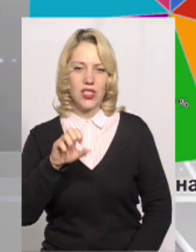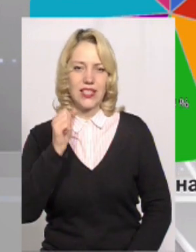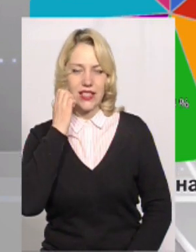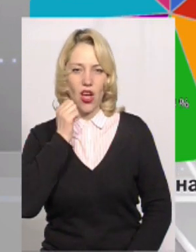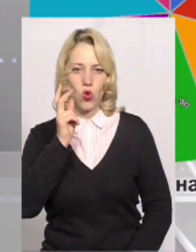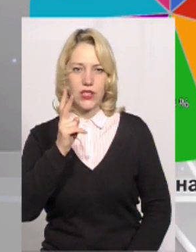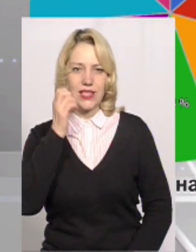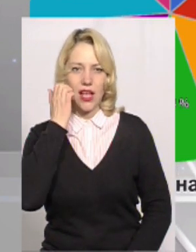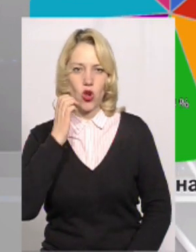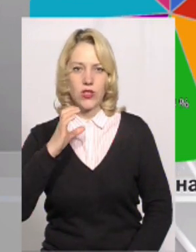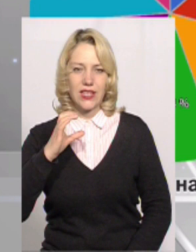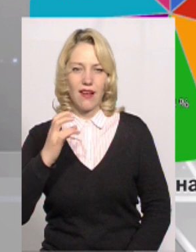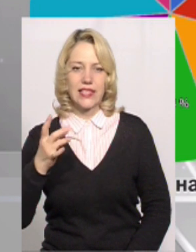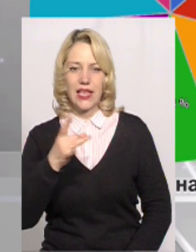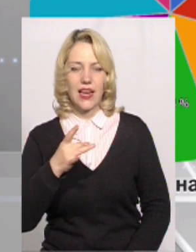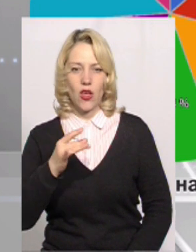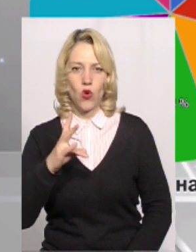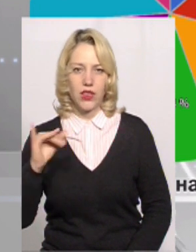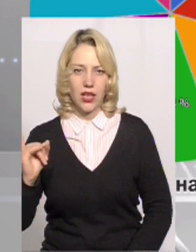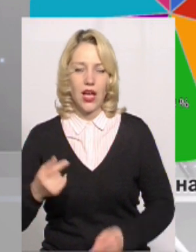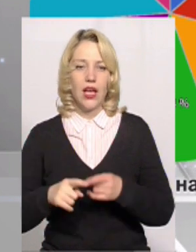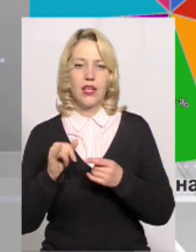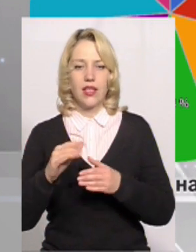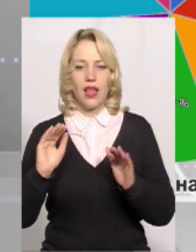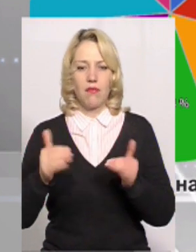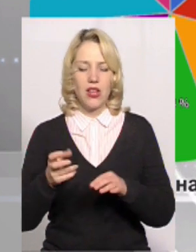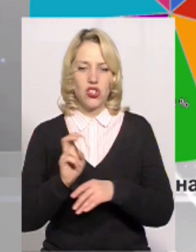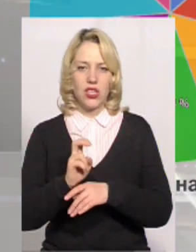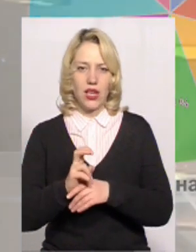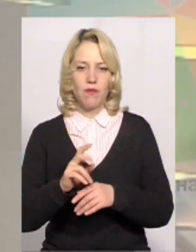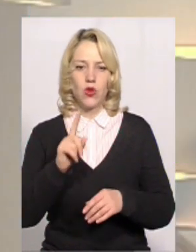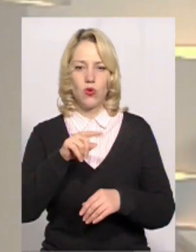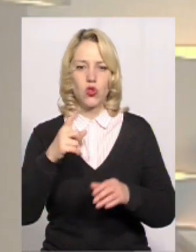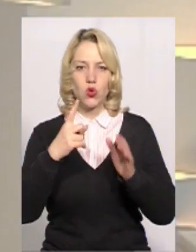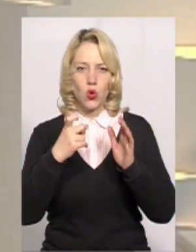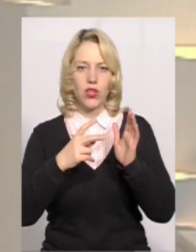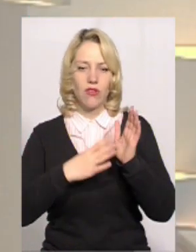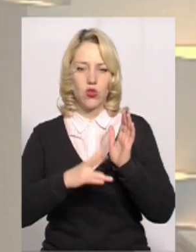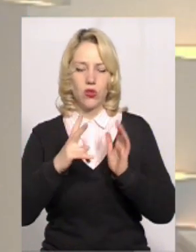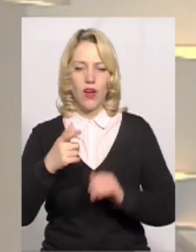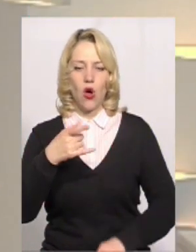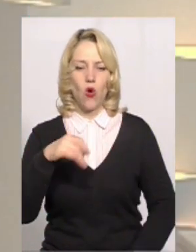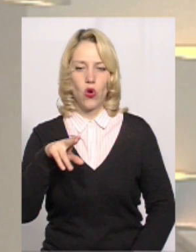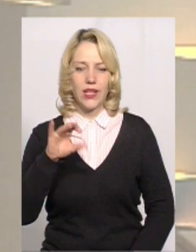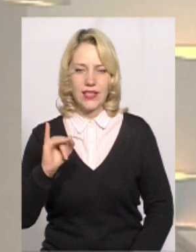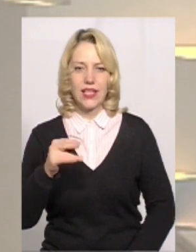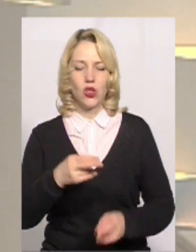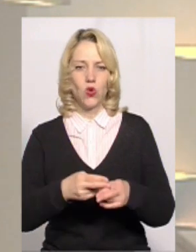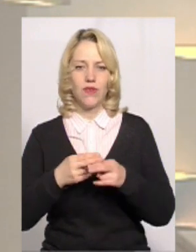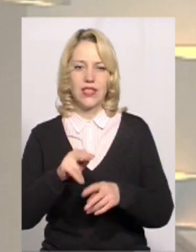Старосинявський райони. Найменша явка на виборчому окрузі номер 192 – це межі Городоцького, Дунаєвецького,